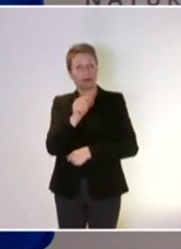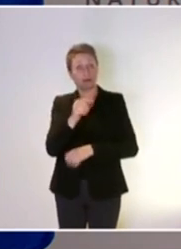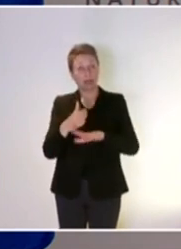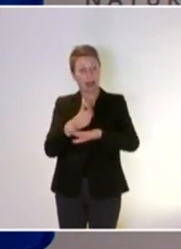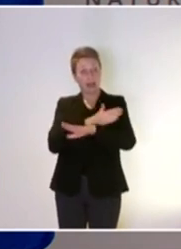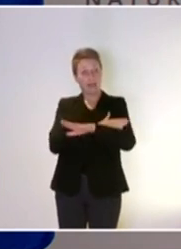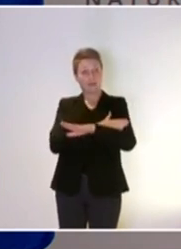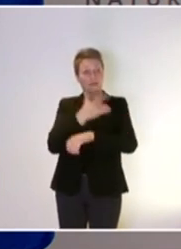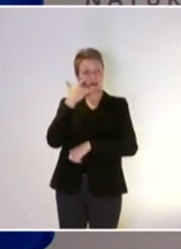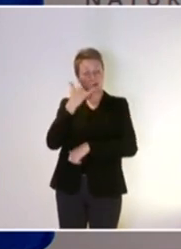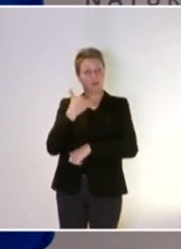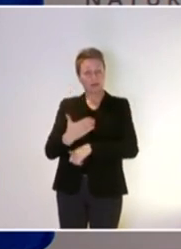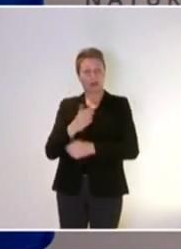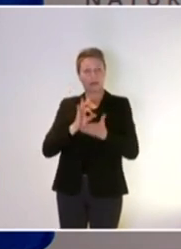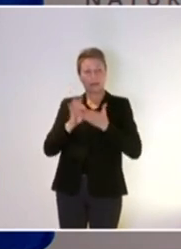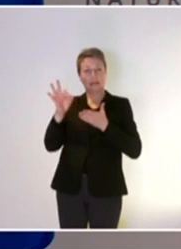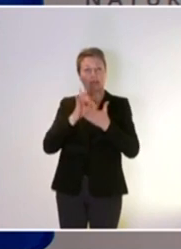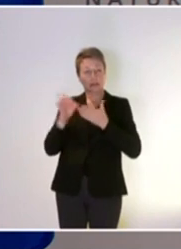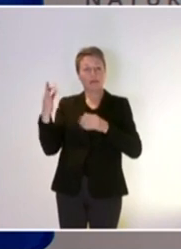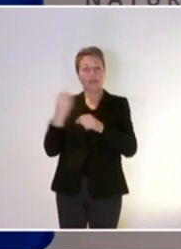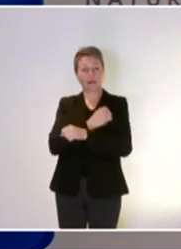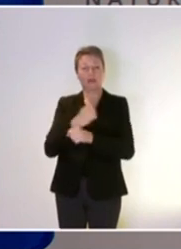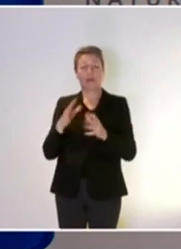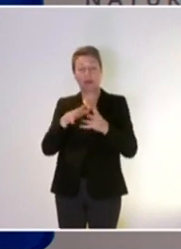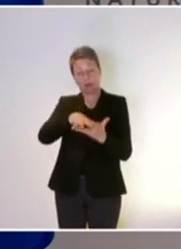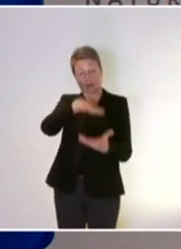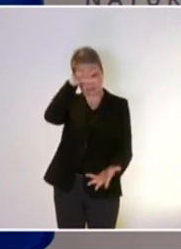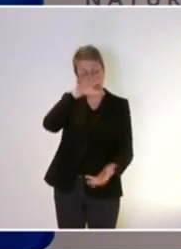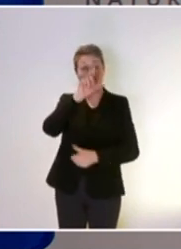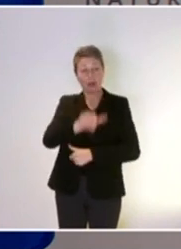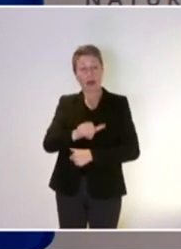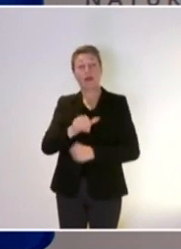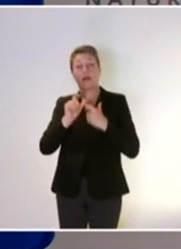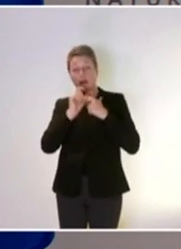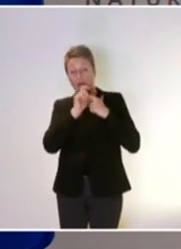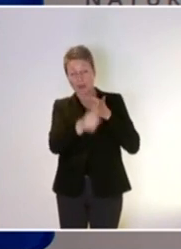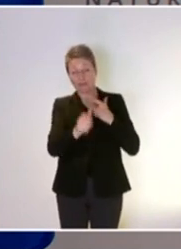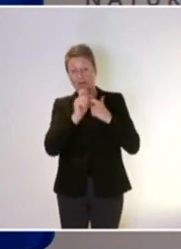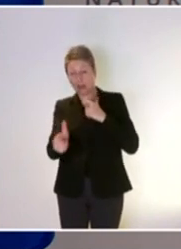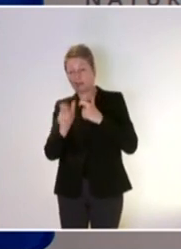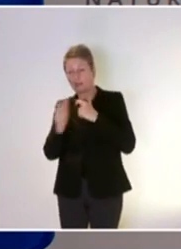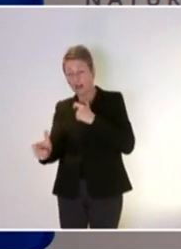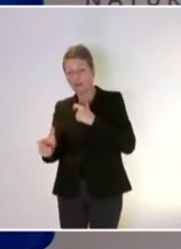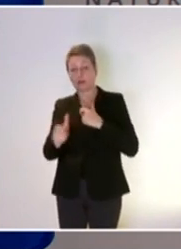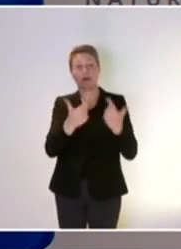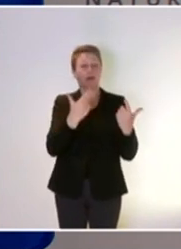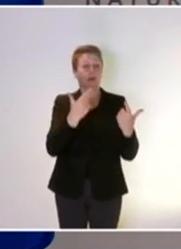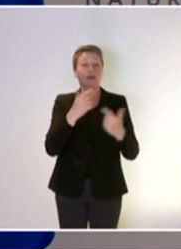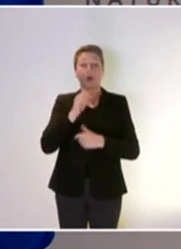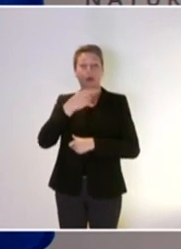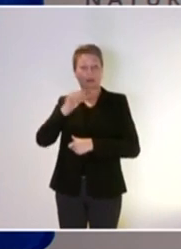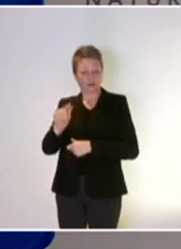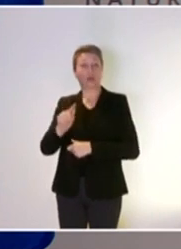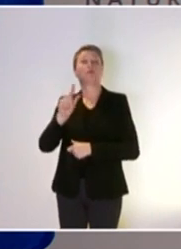ce qu'on avait pu connaître des précédentes stratégies dans sa densité et dans les déclinaisons qu'on a pu donner aux axes stratégiques. Les ONG